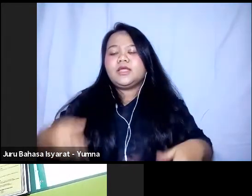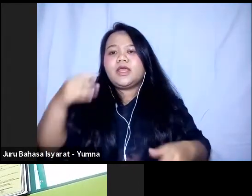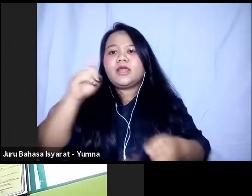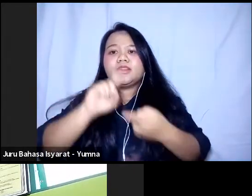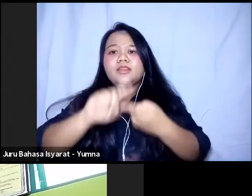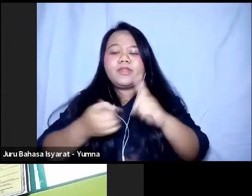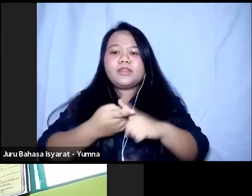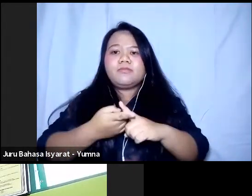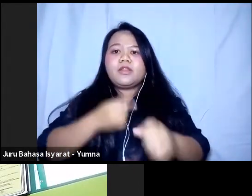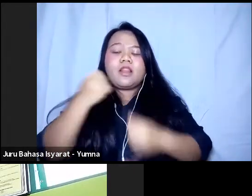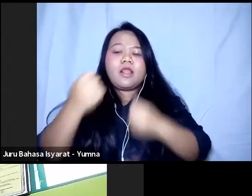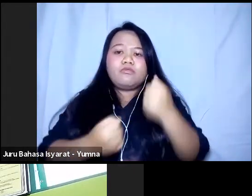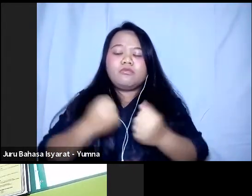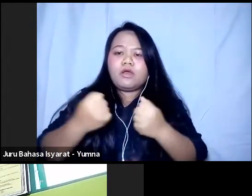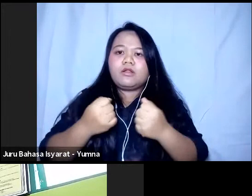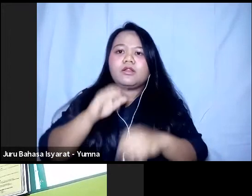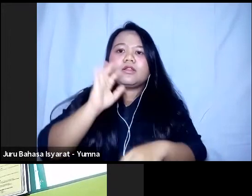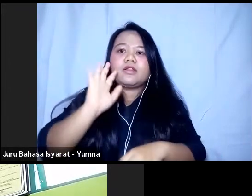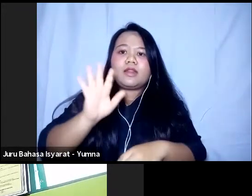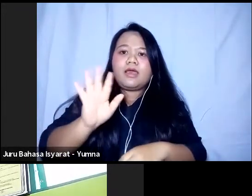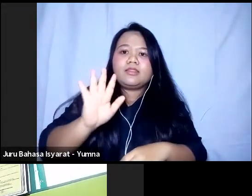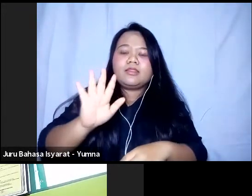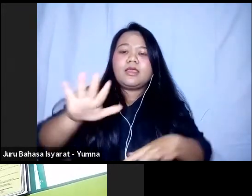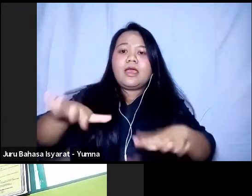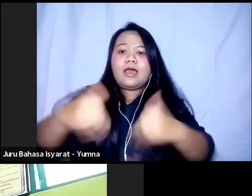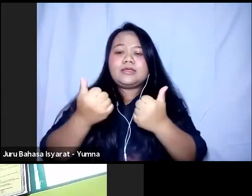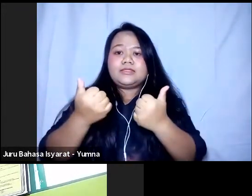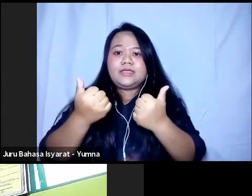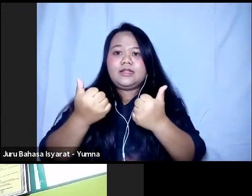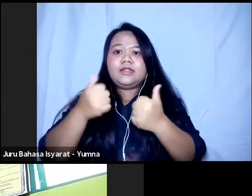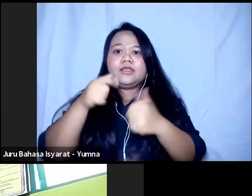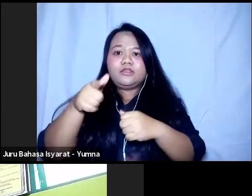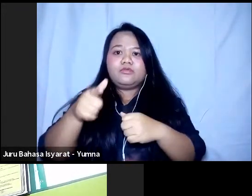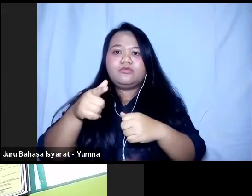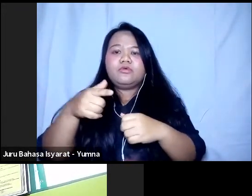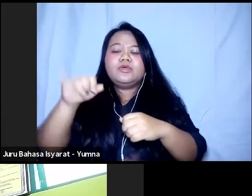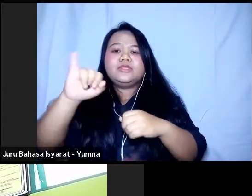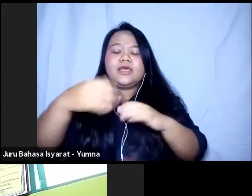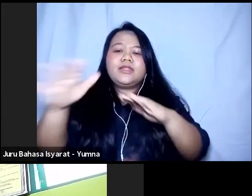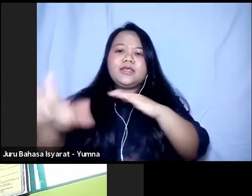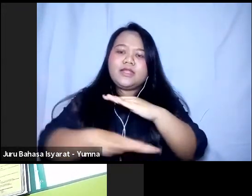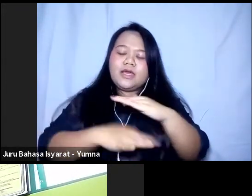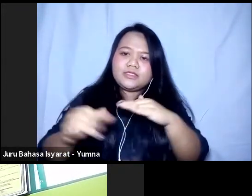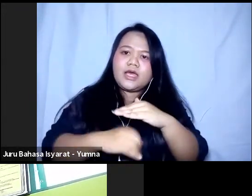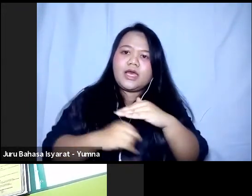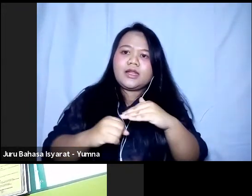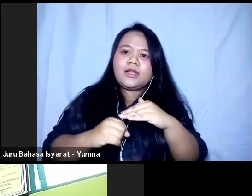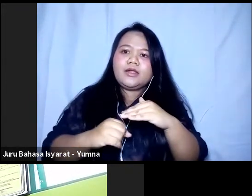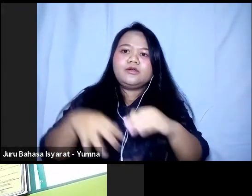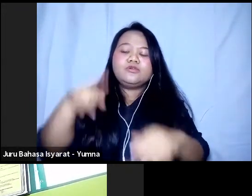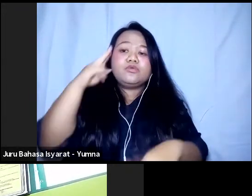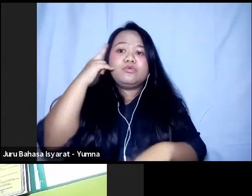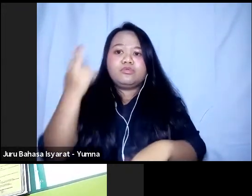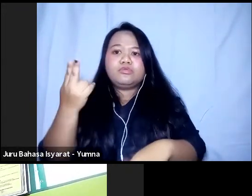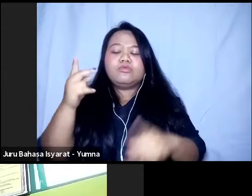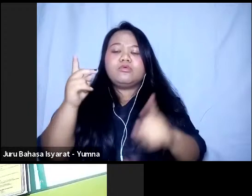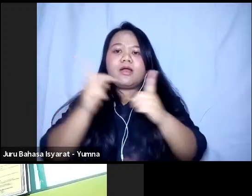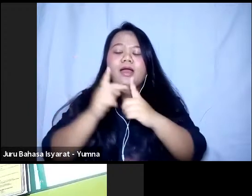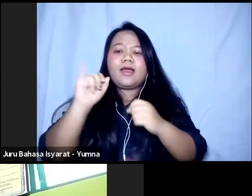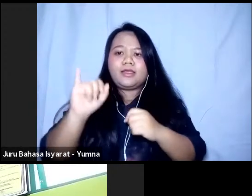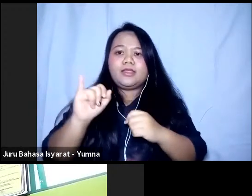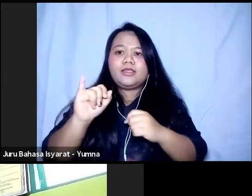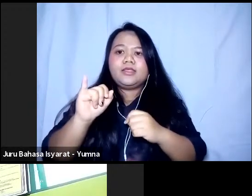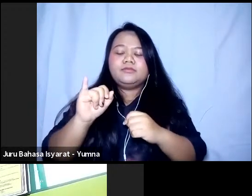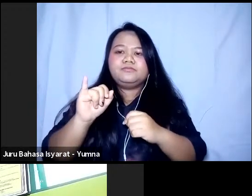Nah Nantinya Hasil dari Survei Online Ini Akan Jadi Dasar Bagi Kami Bagi HI Untuk